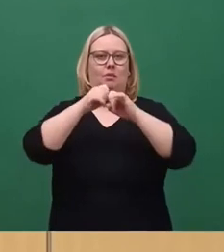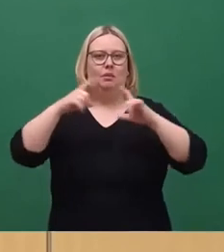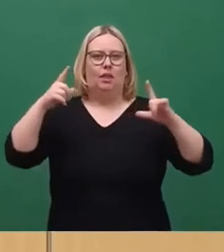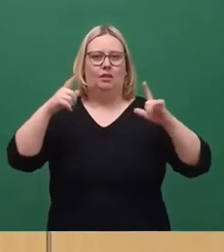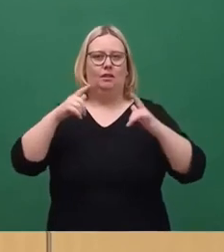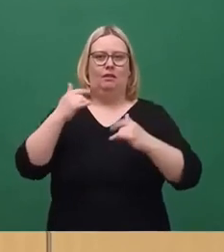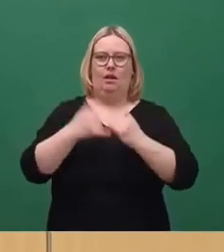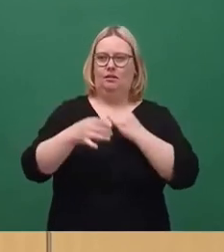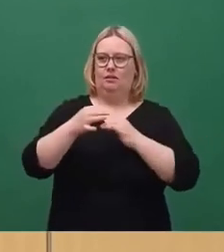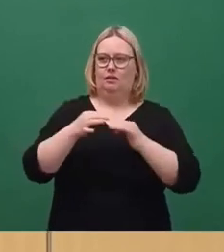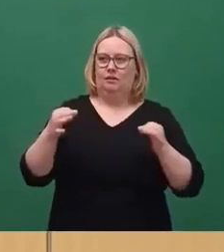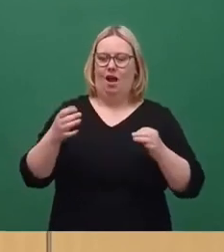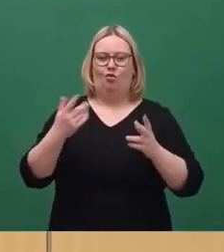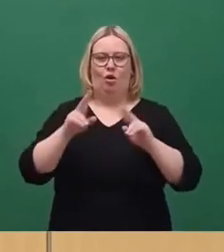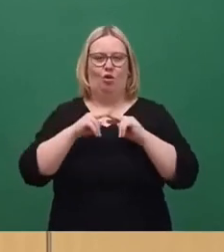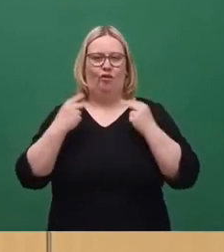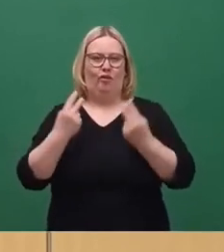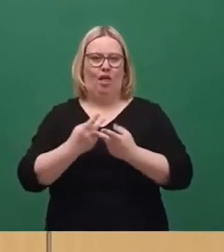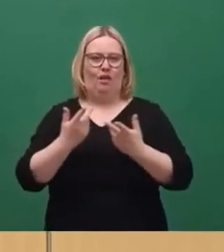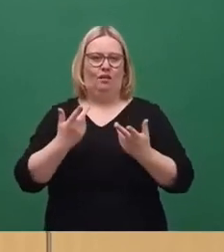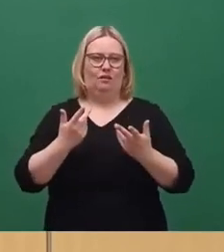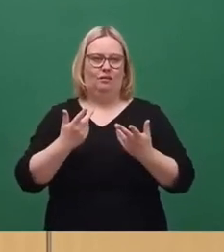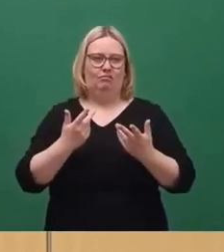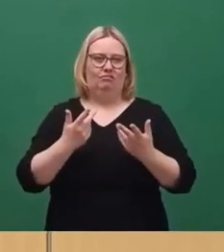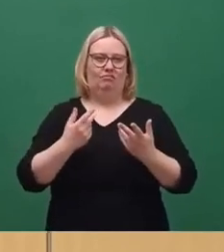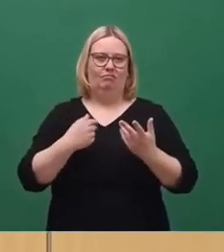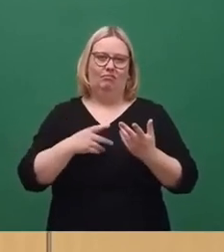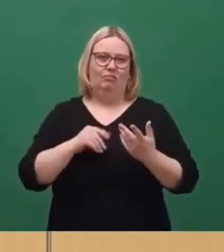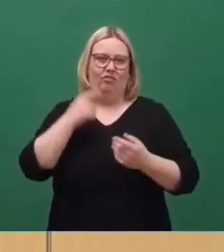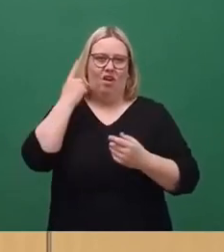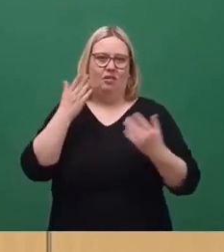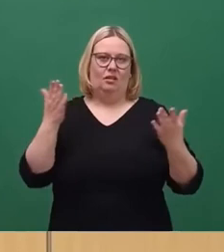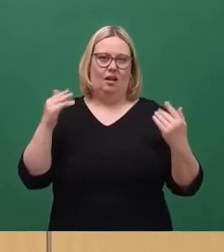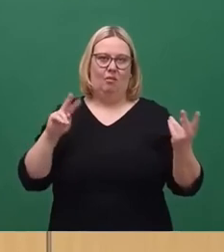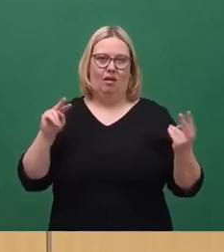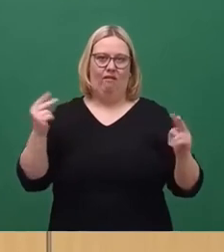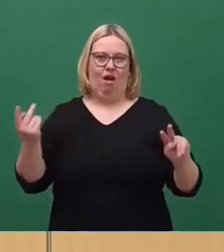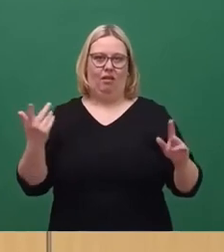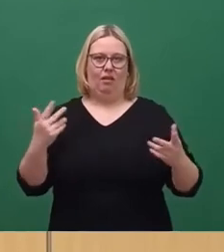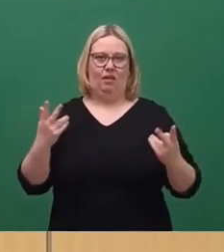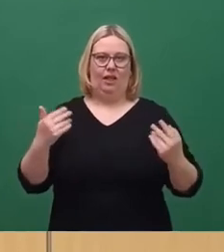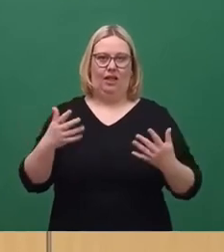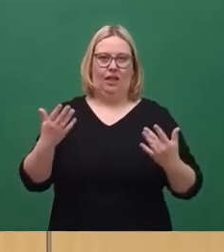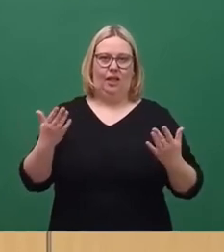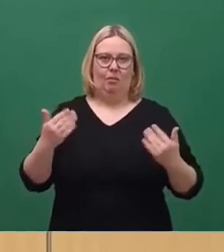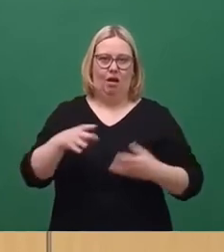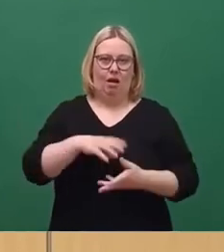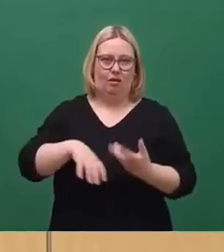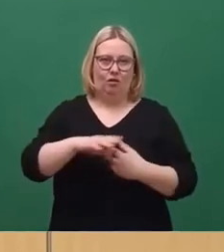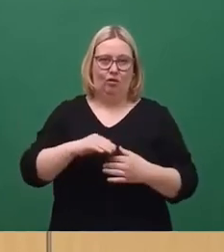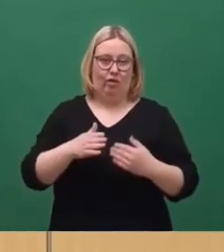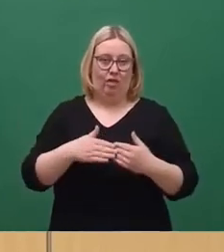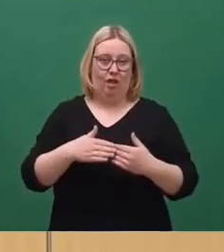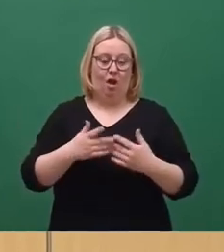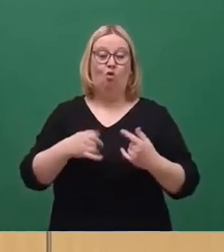letzten Tagen anguckt und auch in der Welt ein bisschen umguckt, der Klimawandel, die Klimakatastrophe ist nah und selbst wenn man das